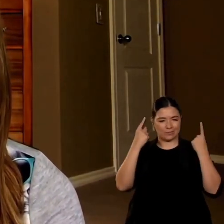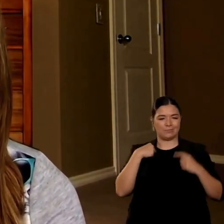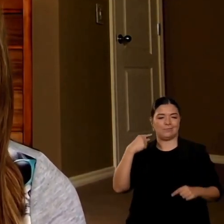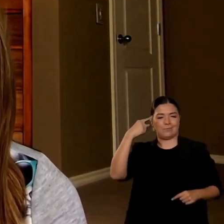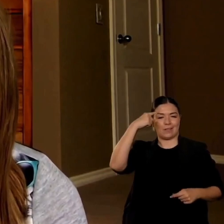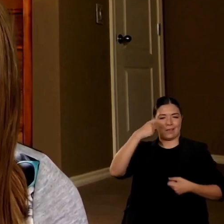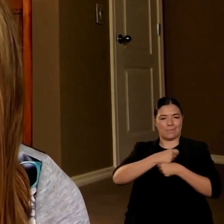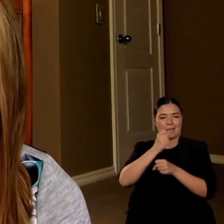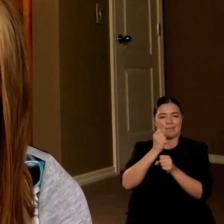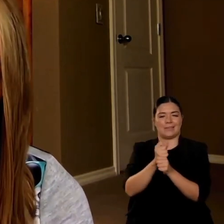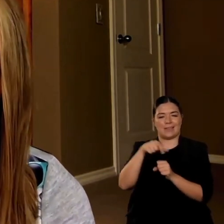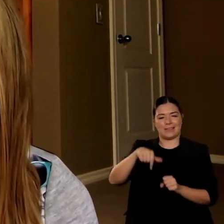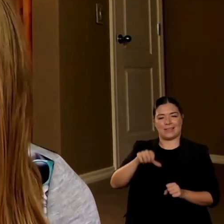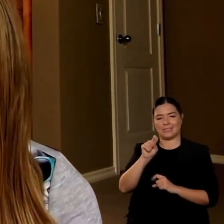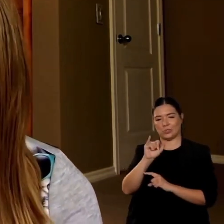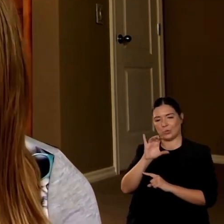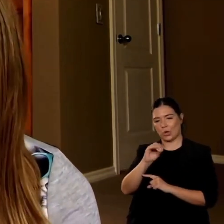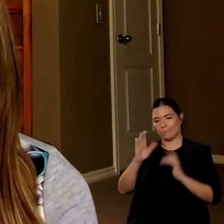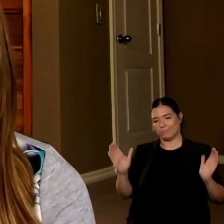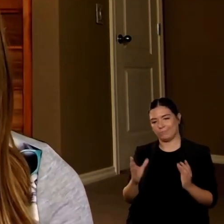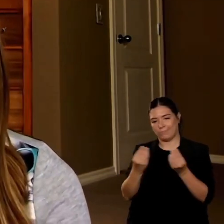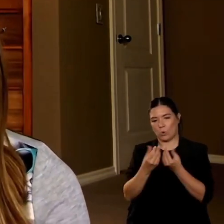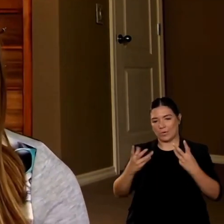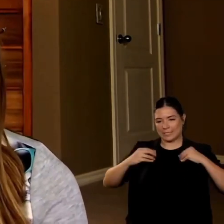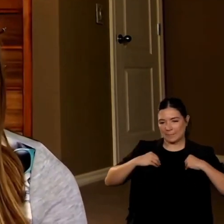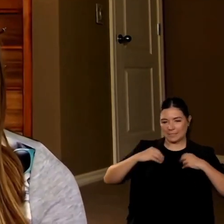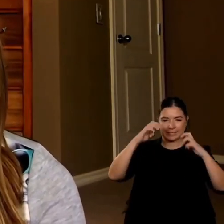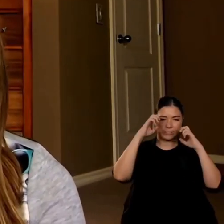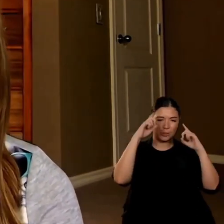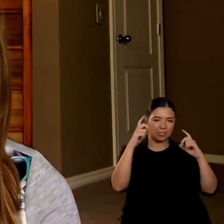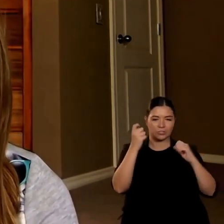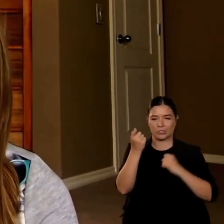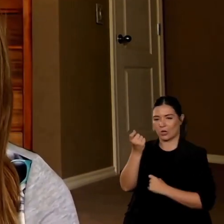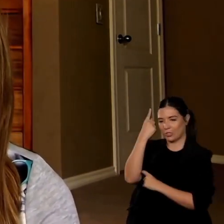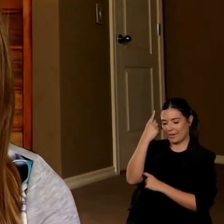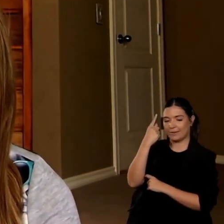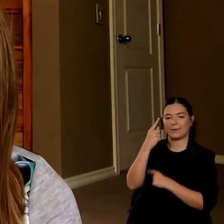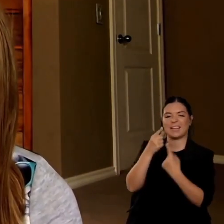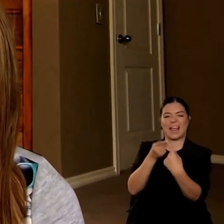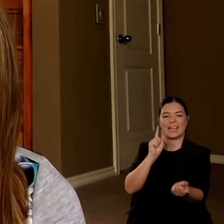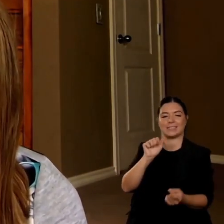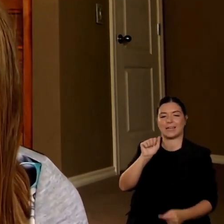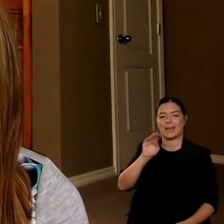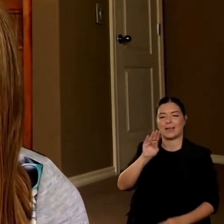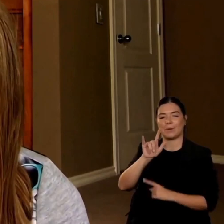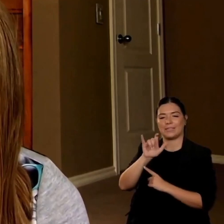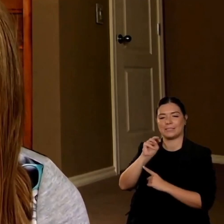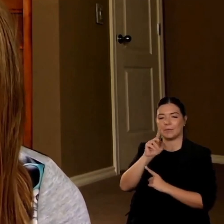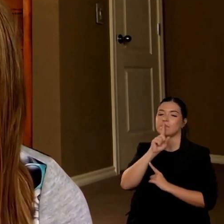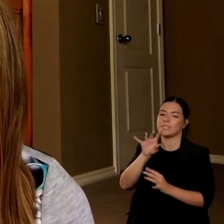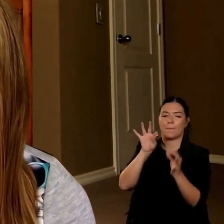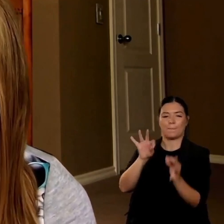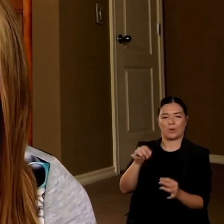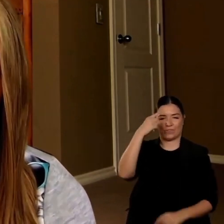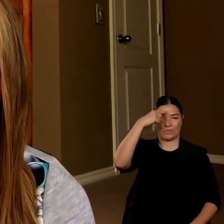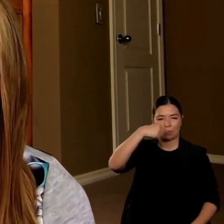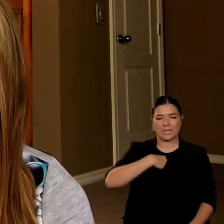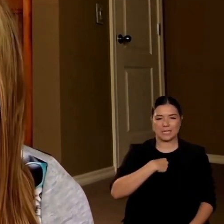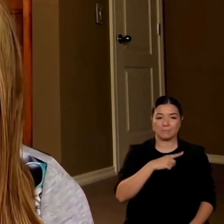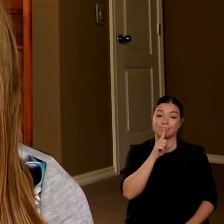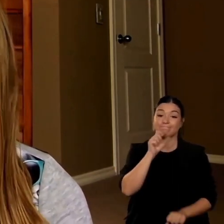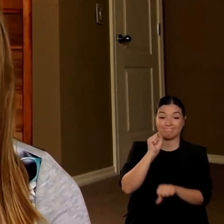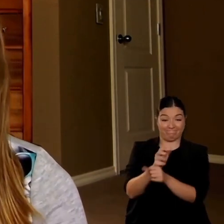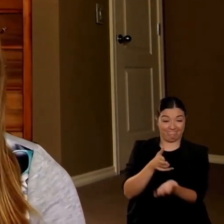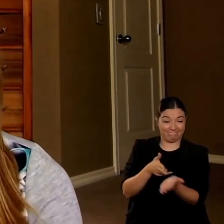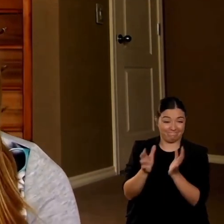perfetto il mio progetto favorito adesso è il mio proprio progetto sull'autismo io sono autismo